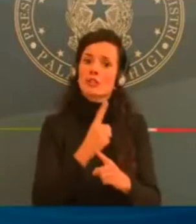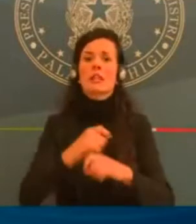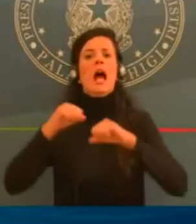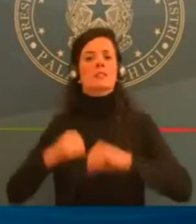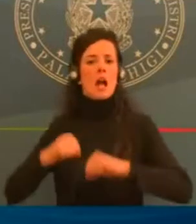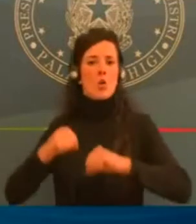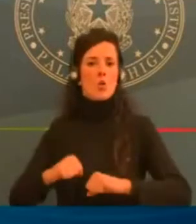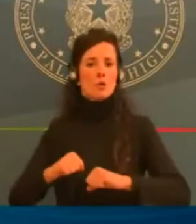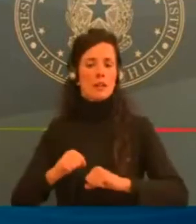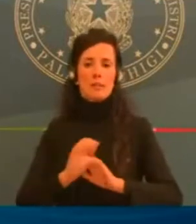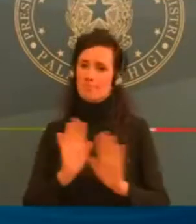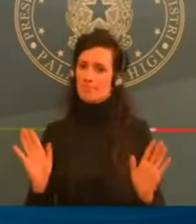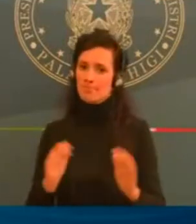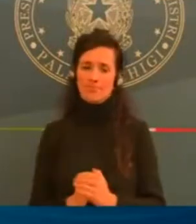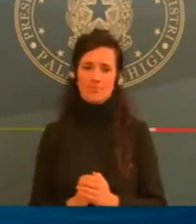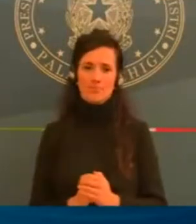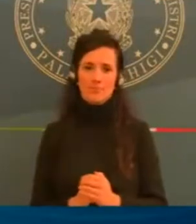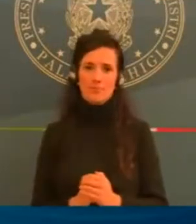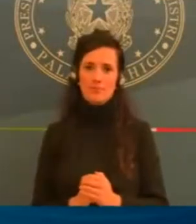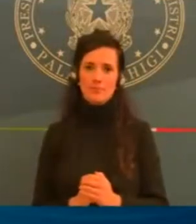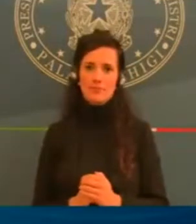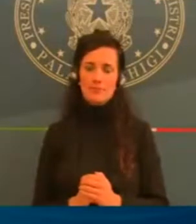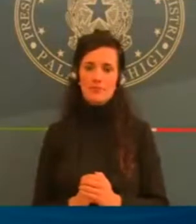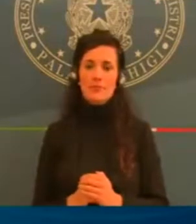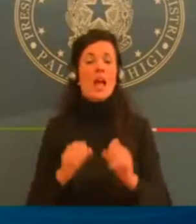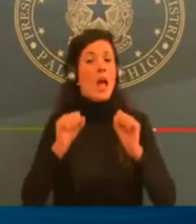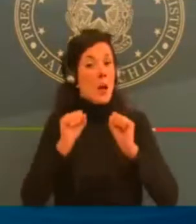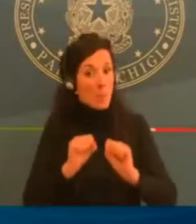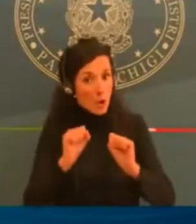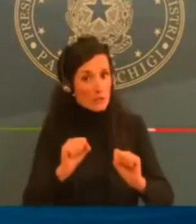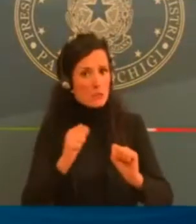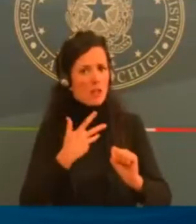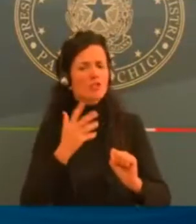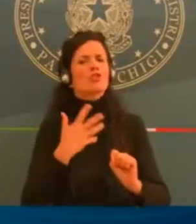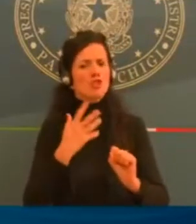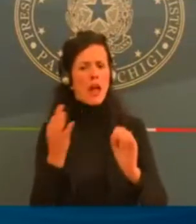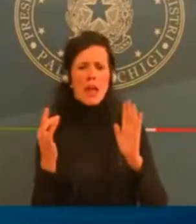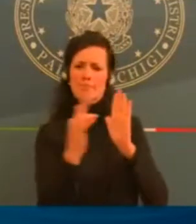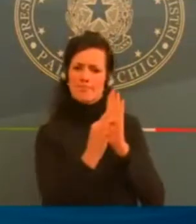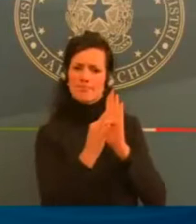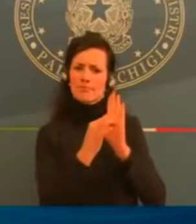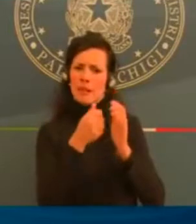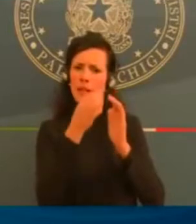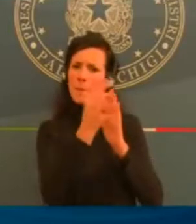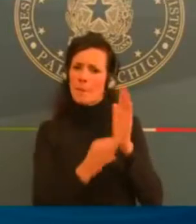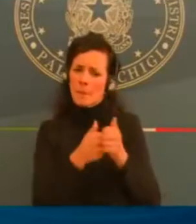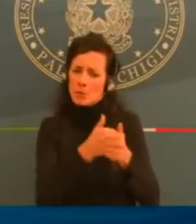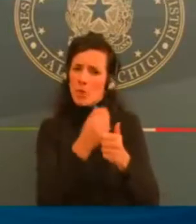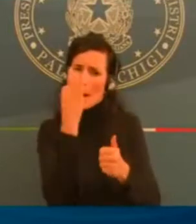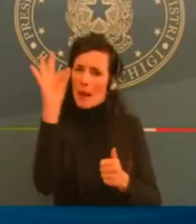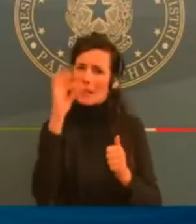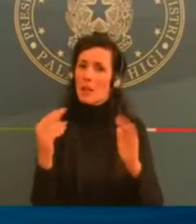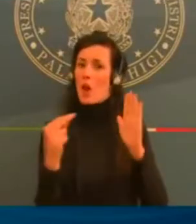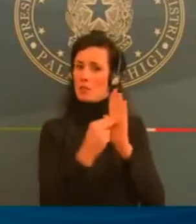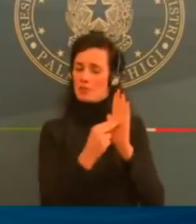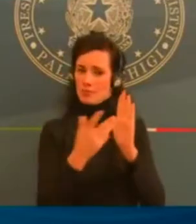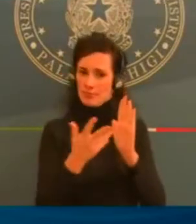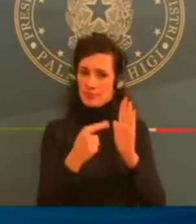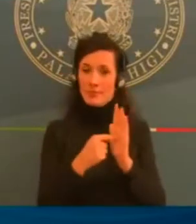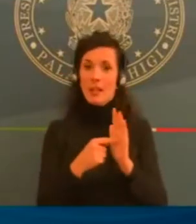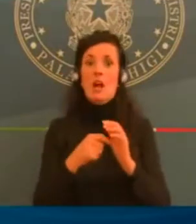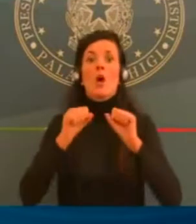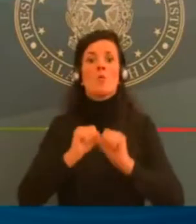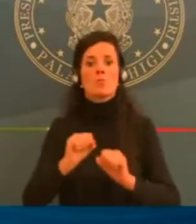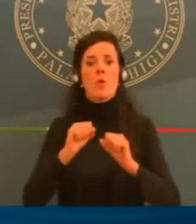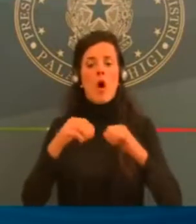ricevere nella propria abitazione sino a due persone non conviventi dalle ore 5 alle ore 22.